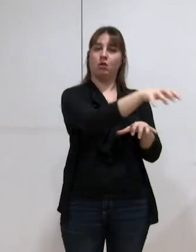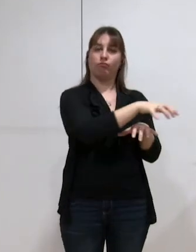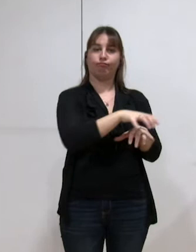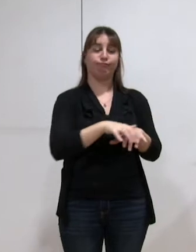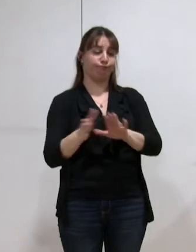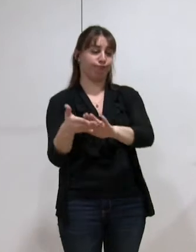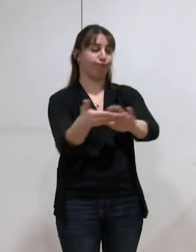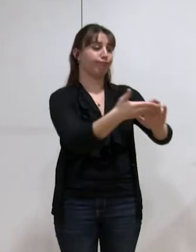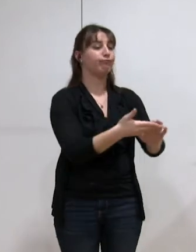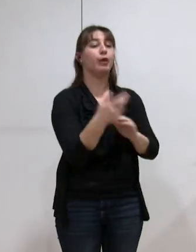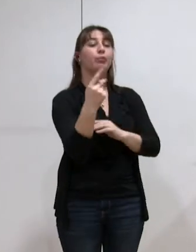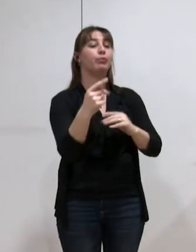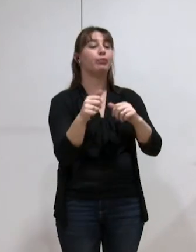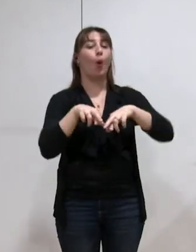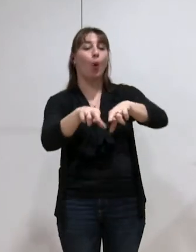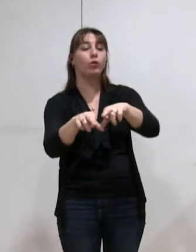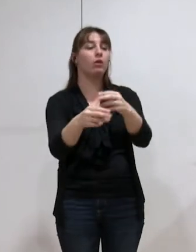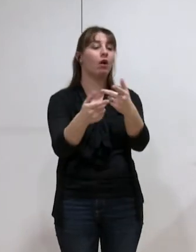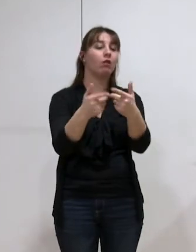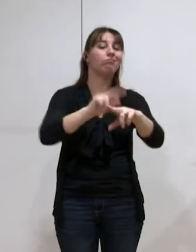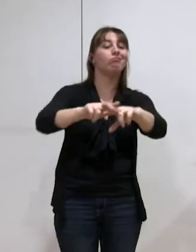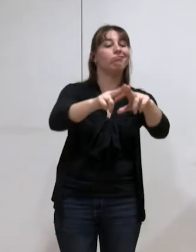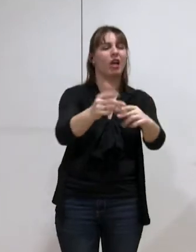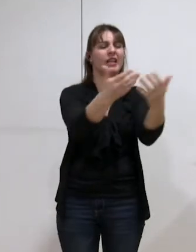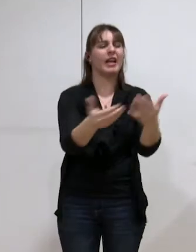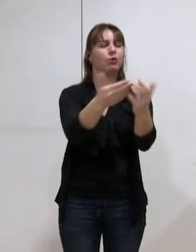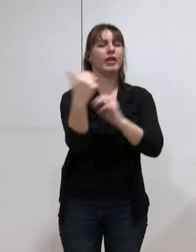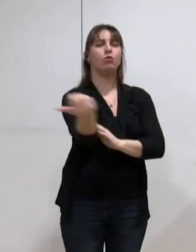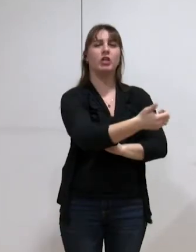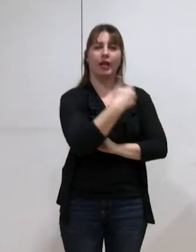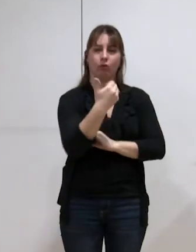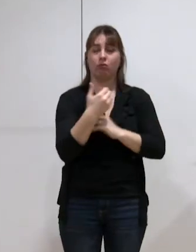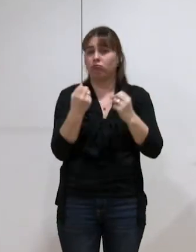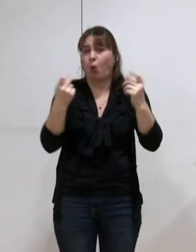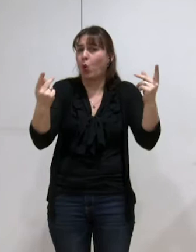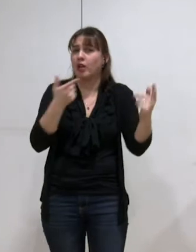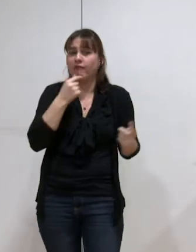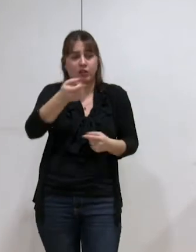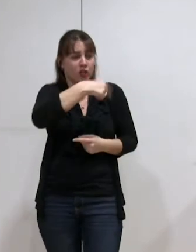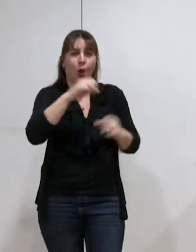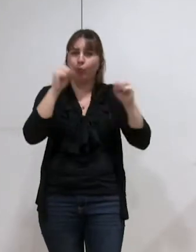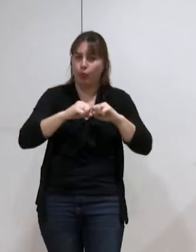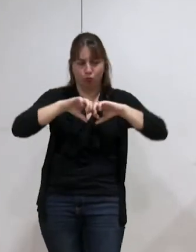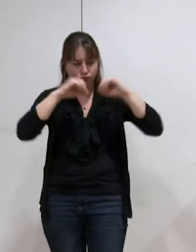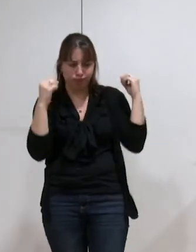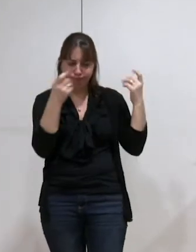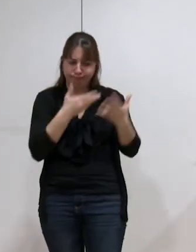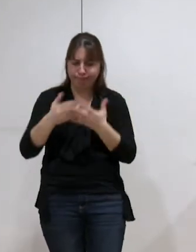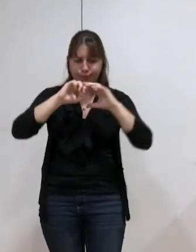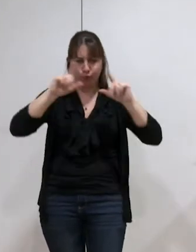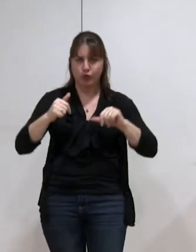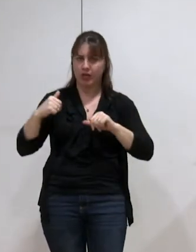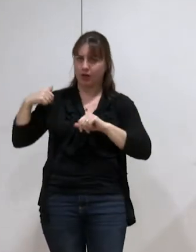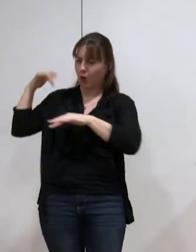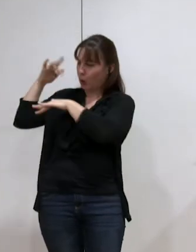le coût de ces ouvrages. Bon, eh ça, c'est assez facile. La plupart des communes savent analyser avec précision ce que leur a coûté